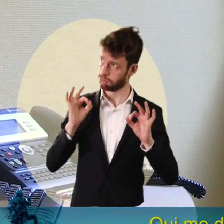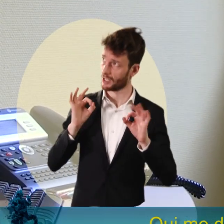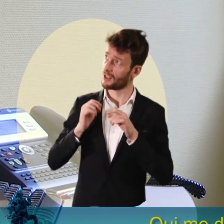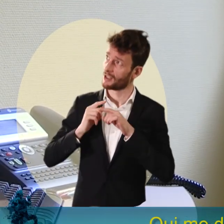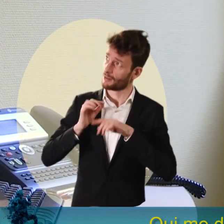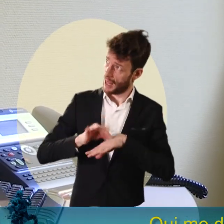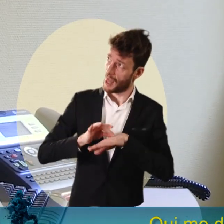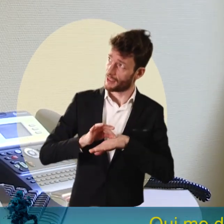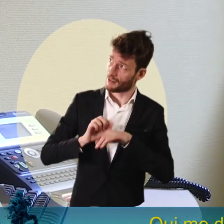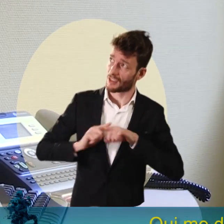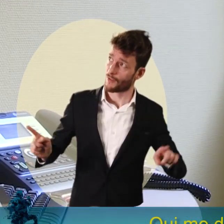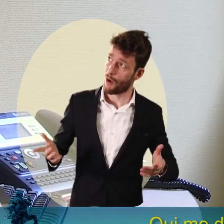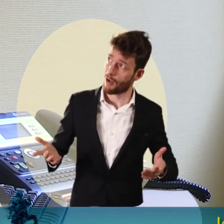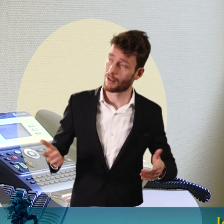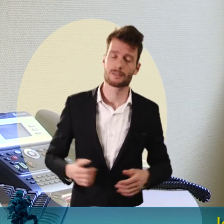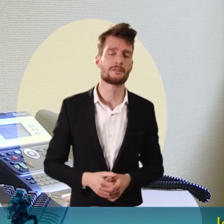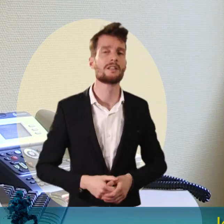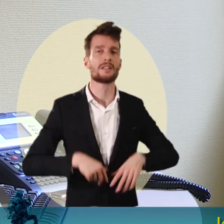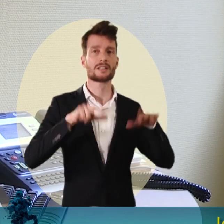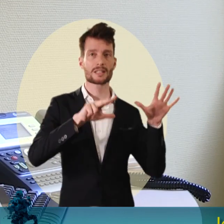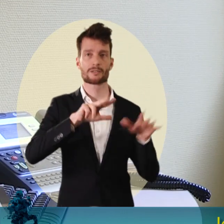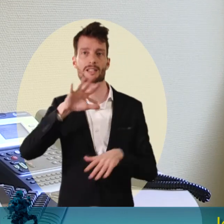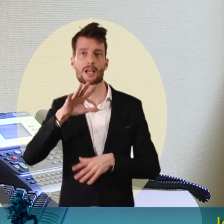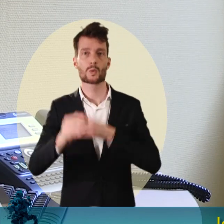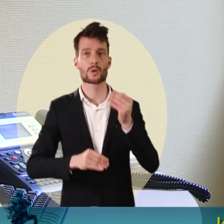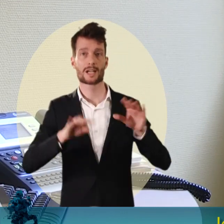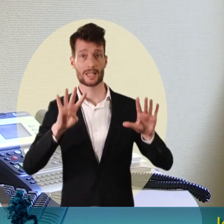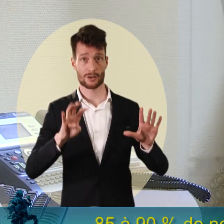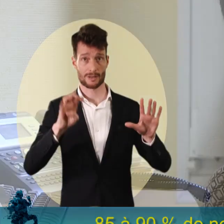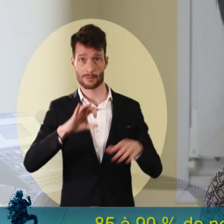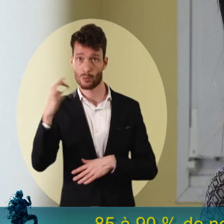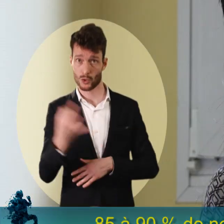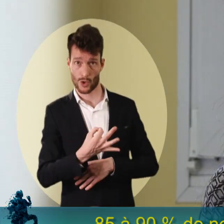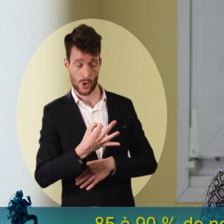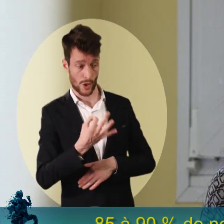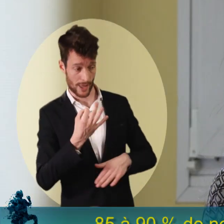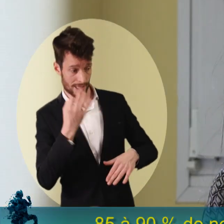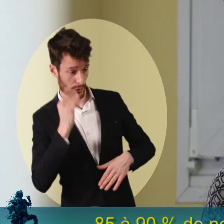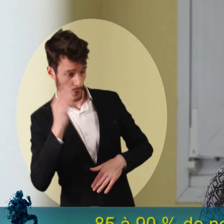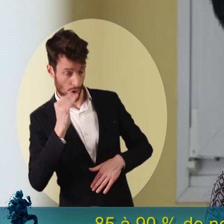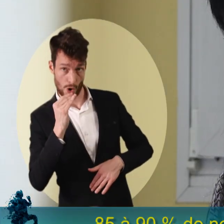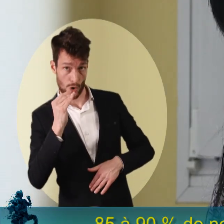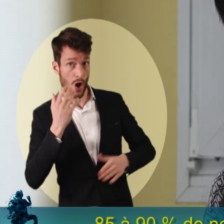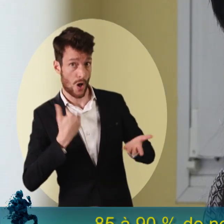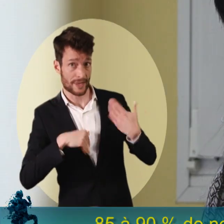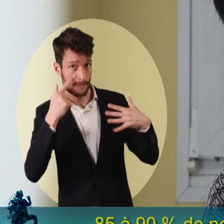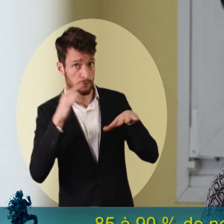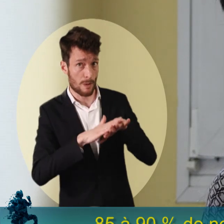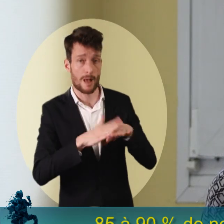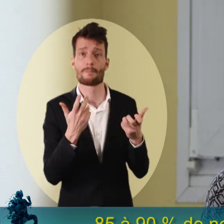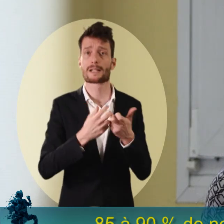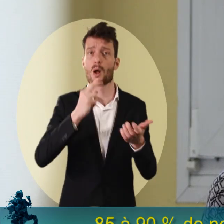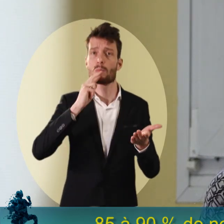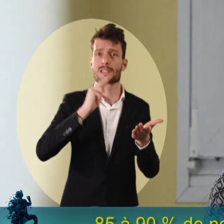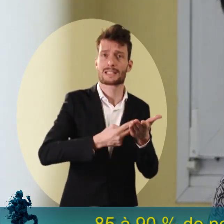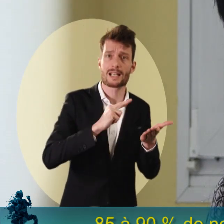handicap, qui me disent « mais moi je ne pas handicapée, je suis malade ». C'est pas pareil. 85 à 90% de nos étudiants